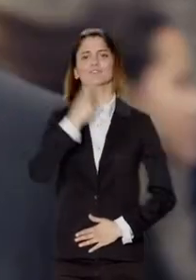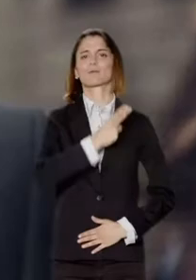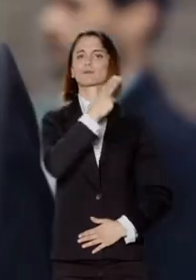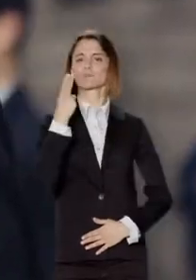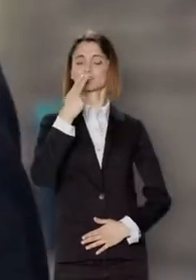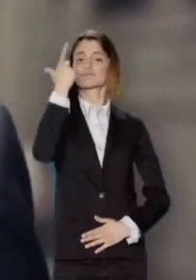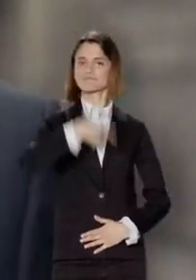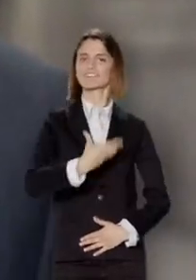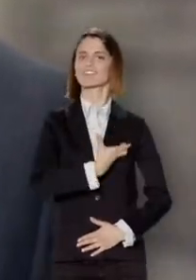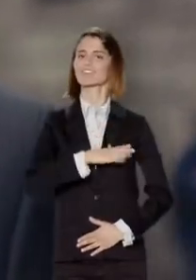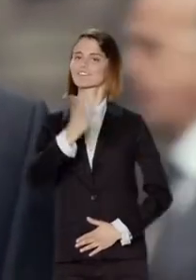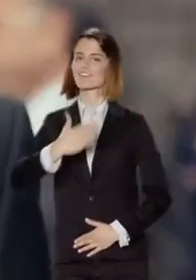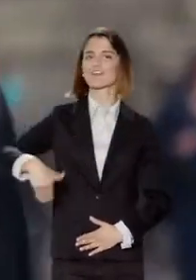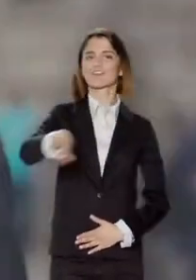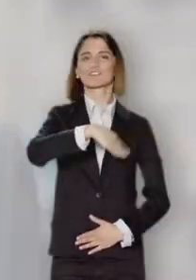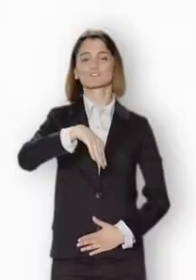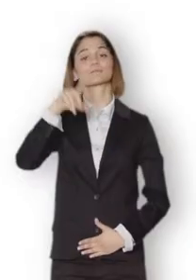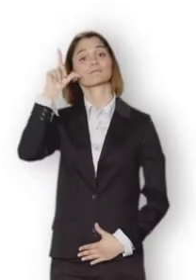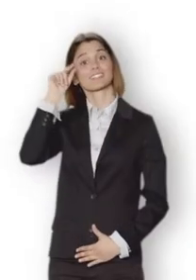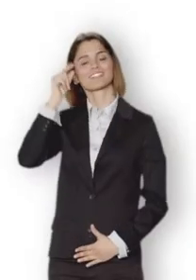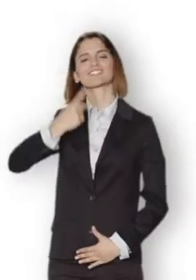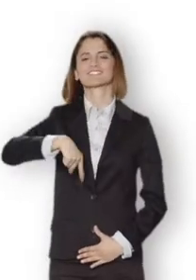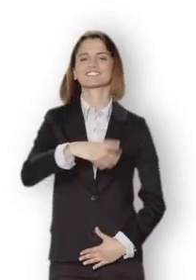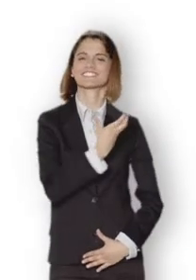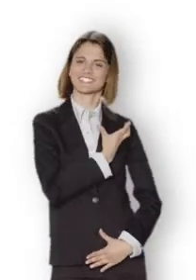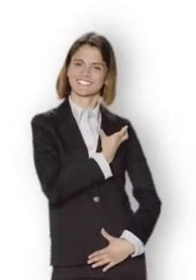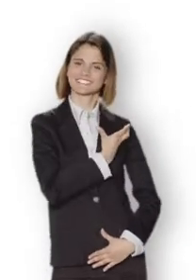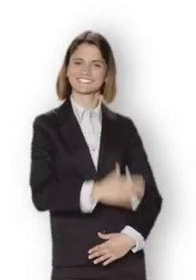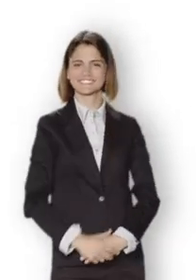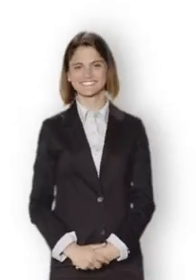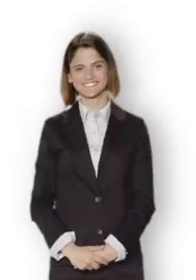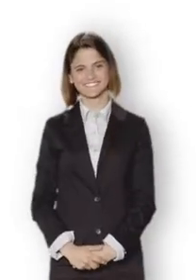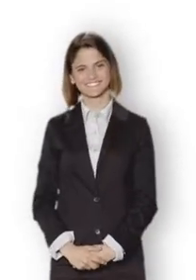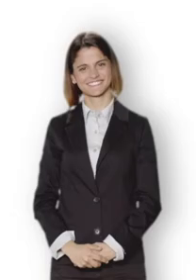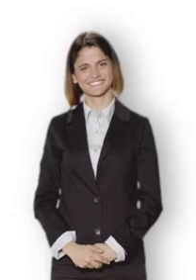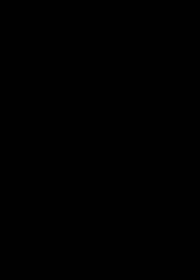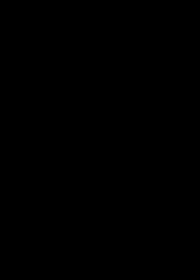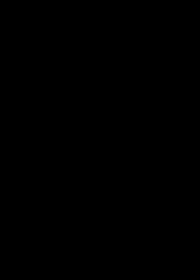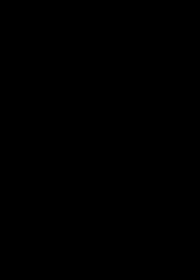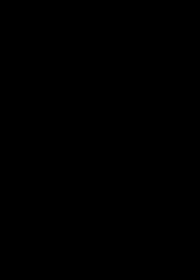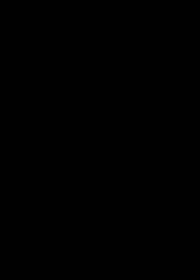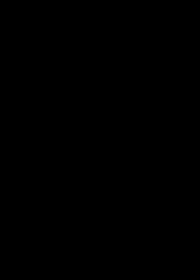sent el meu compromís. Ser l'alcalde de tots. El 24 de maig, pensa en el que és millor per a tots.